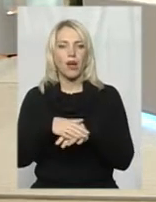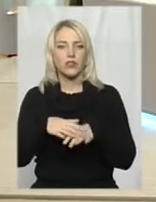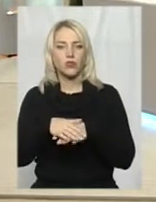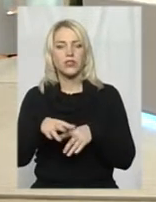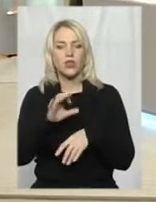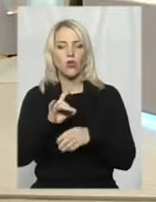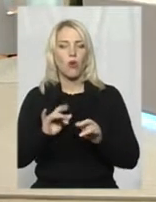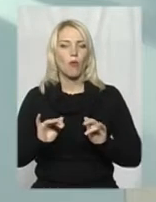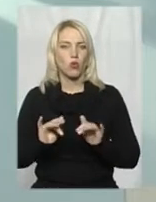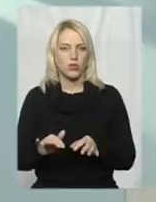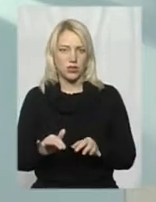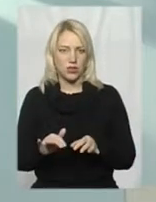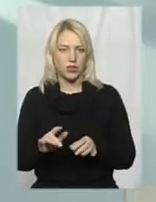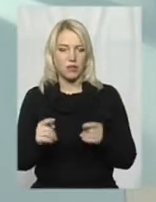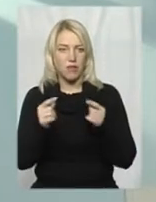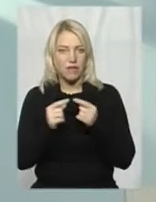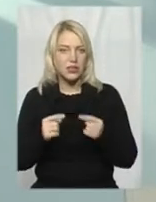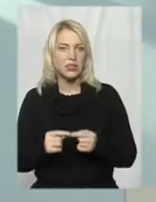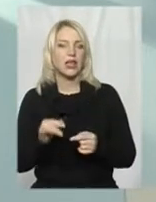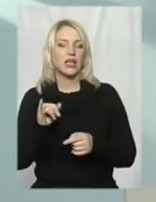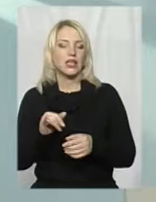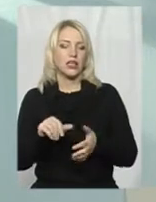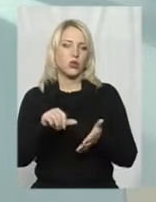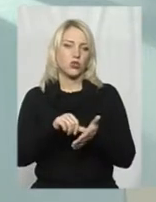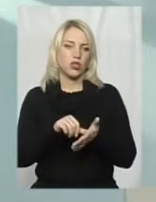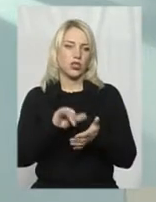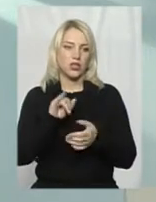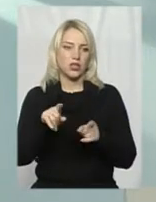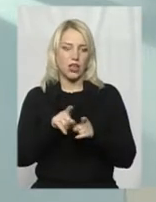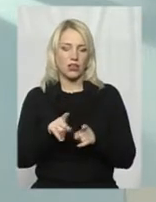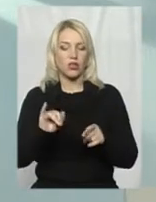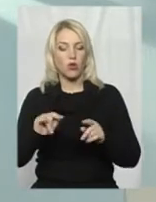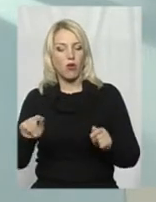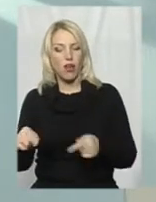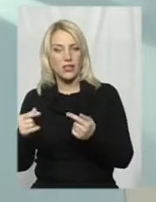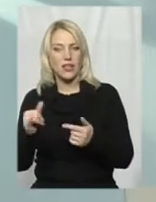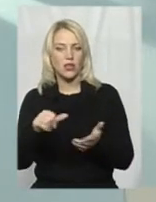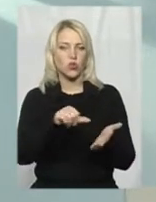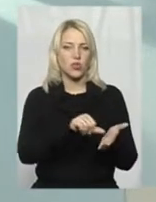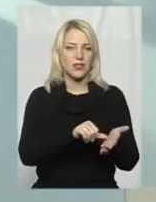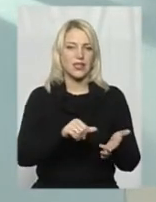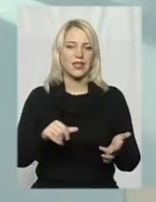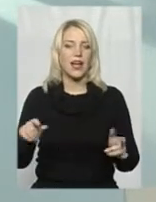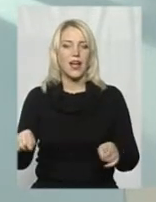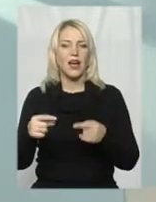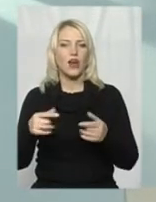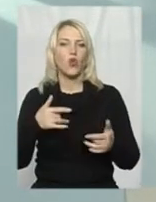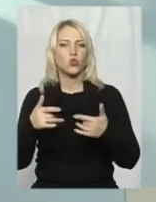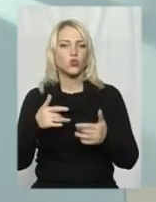певної події. А відтак організатори і учасники реконструкції, на мою думку,